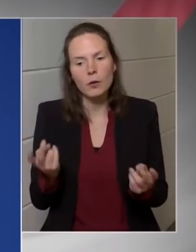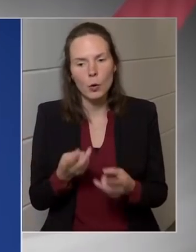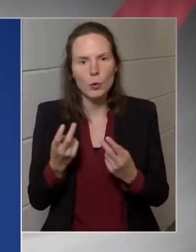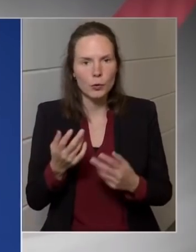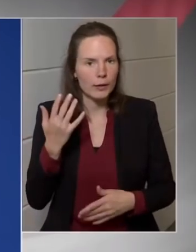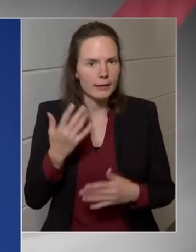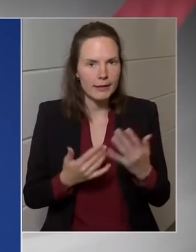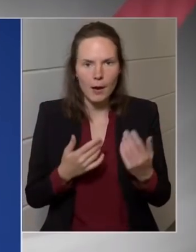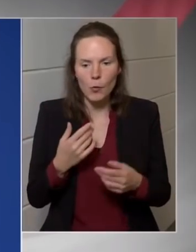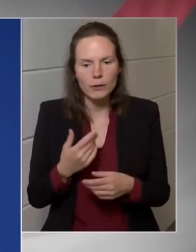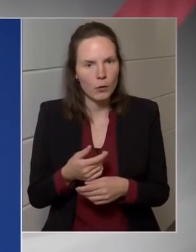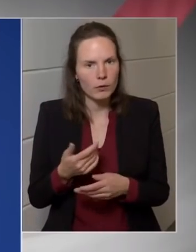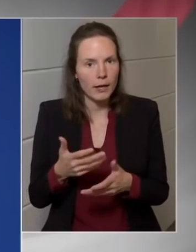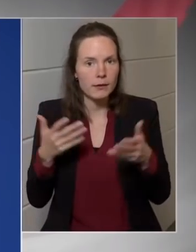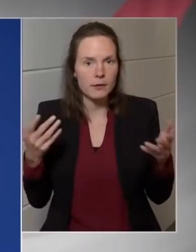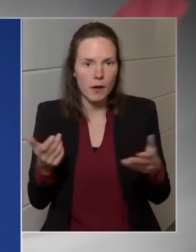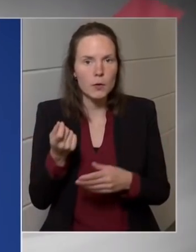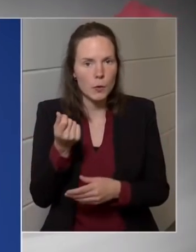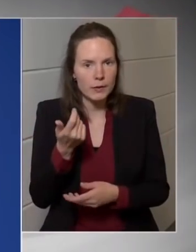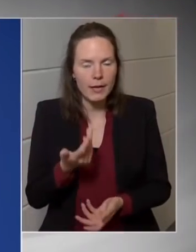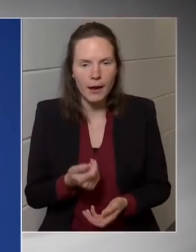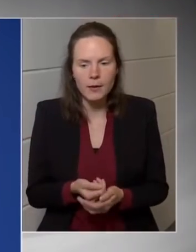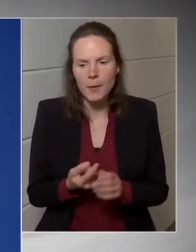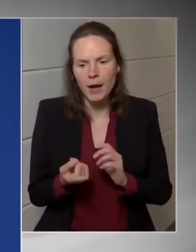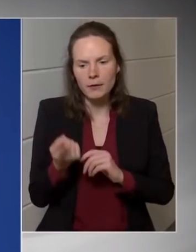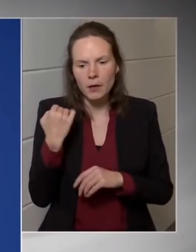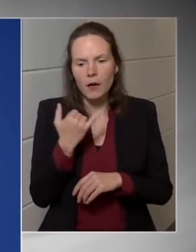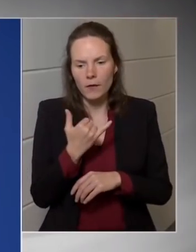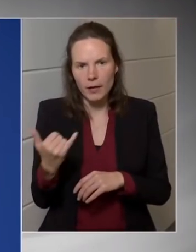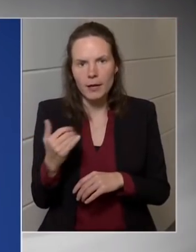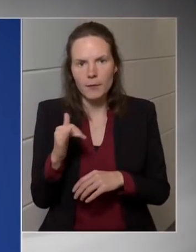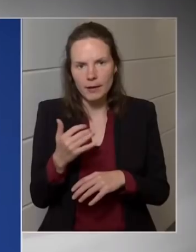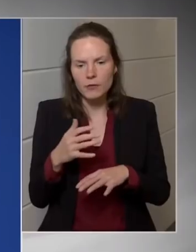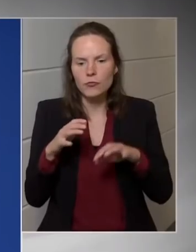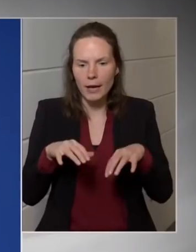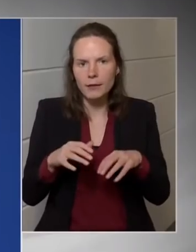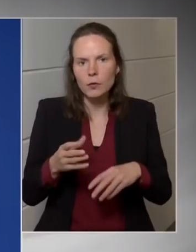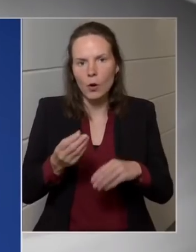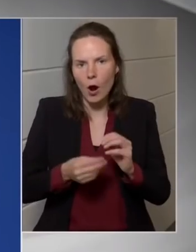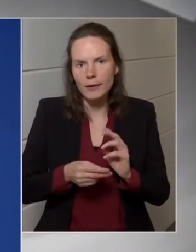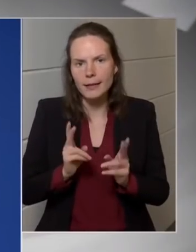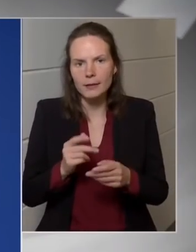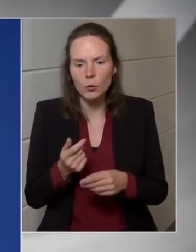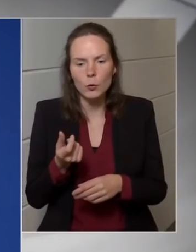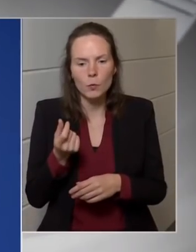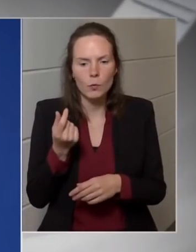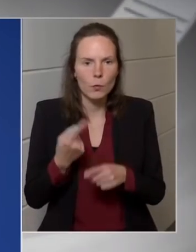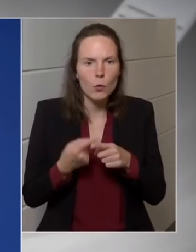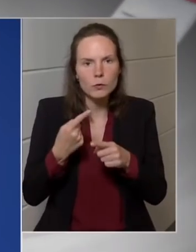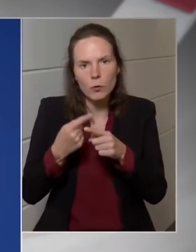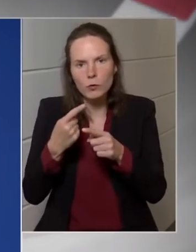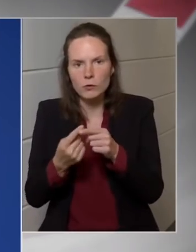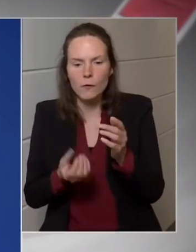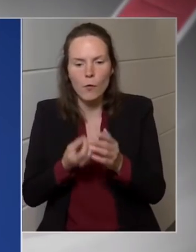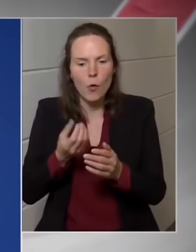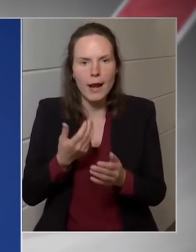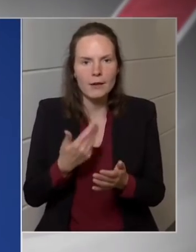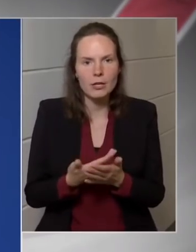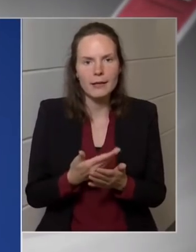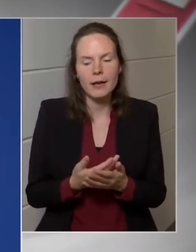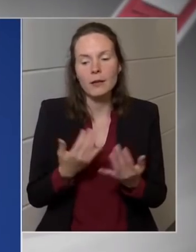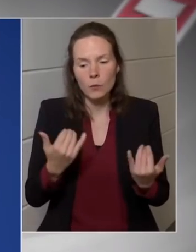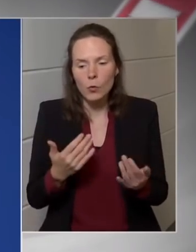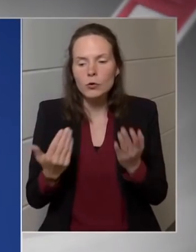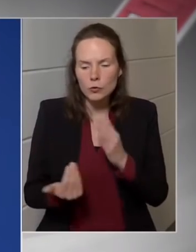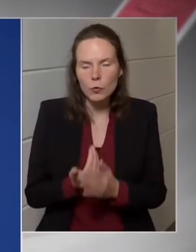igen jelentős összeg. Már tavaly is tettünk annak érdekében, hogy erre plusz források álljanak rendelkezésre, és most egy újabb lépést